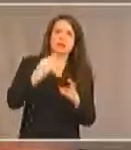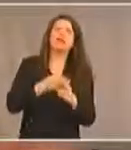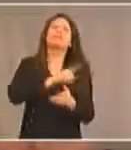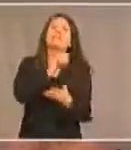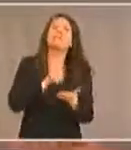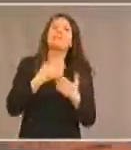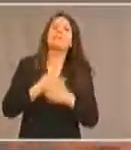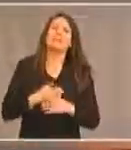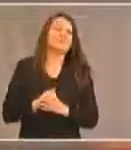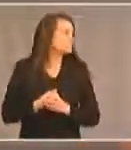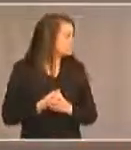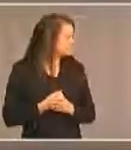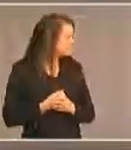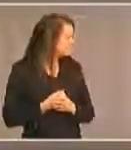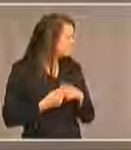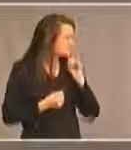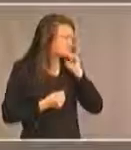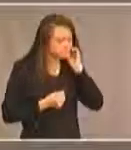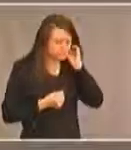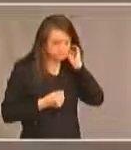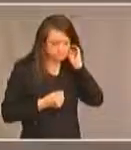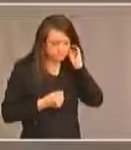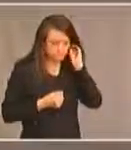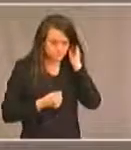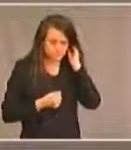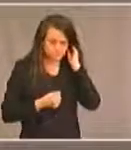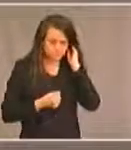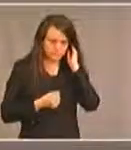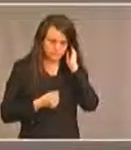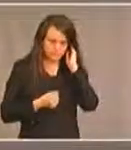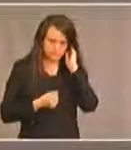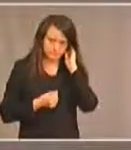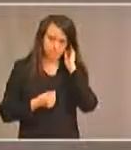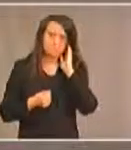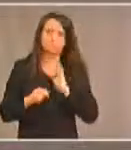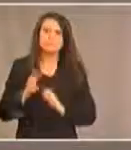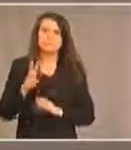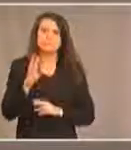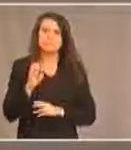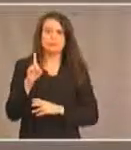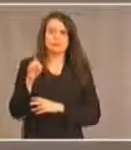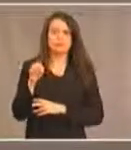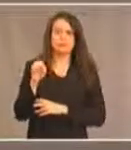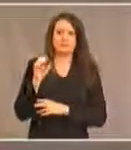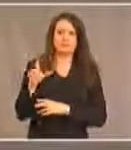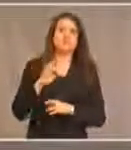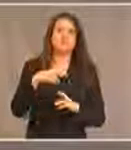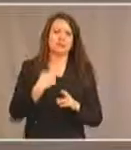Bon. Le Centre de gouvernance des Premières Nations vient juste de terminer